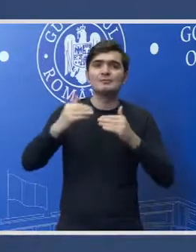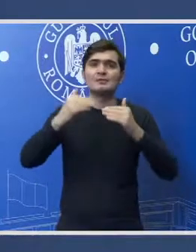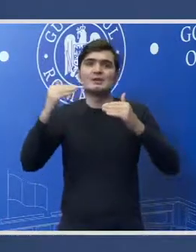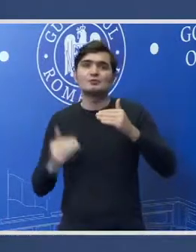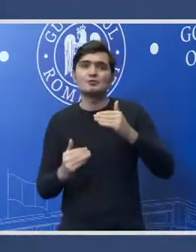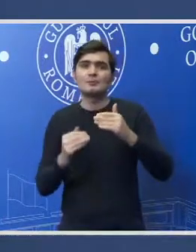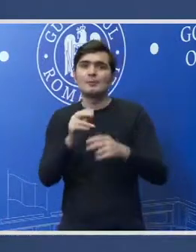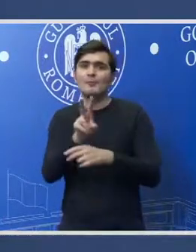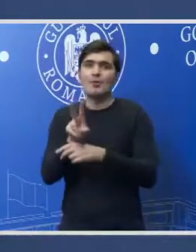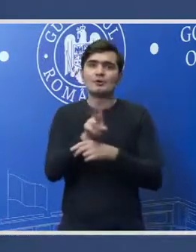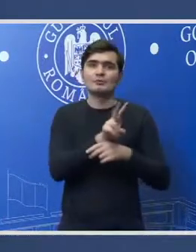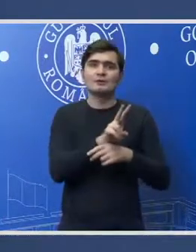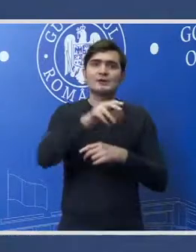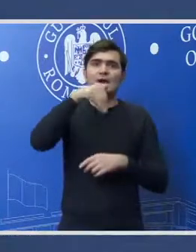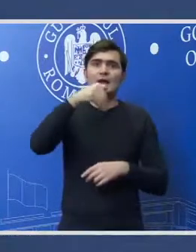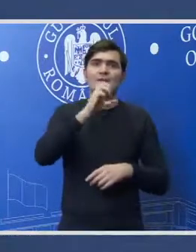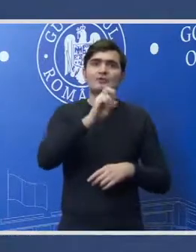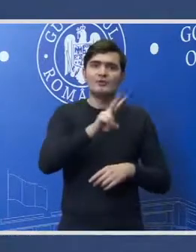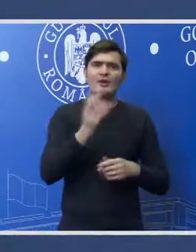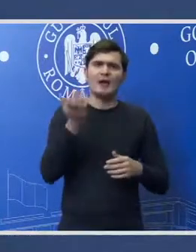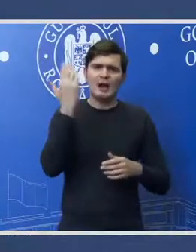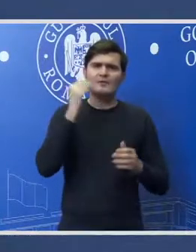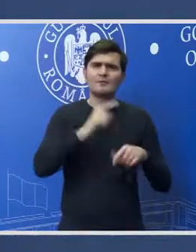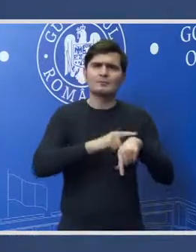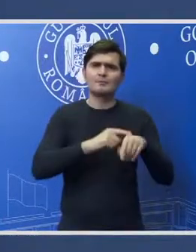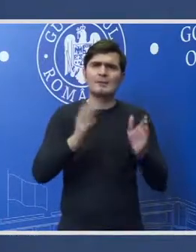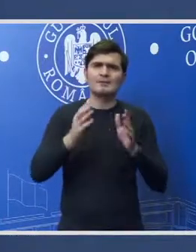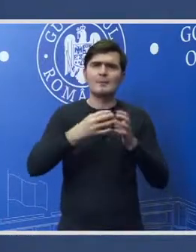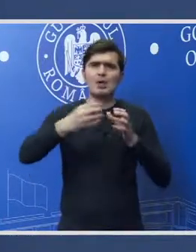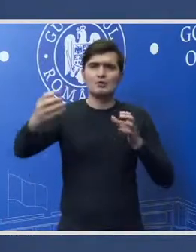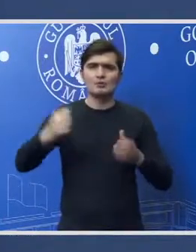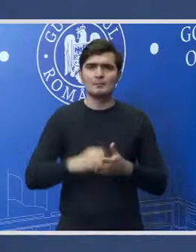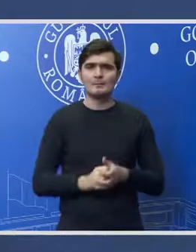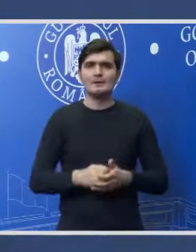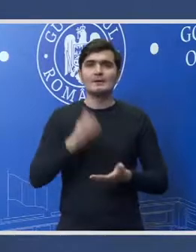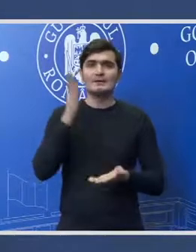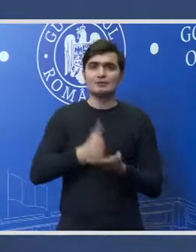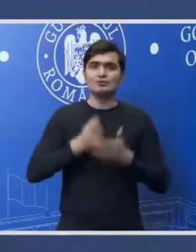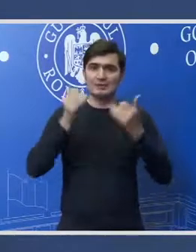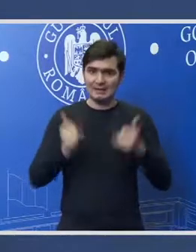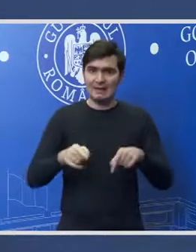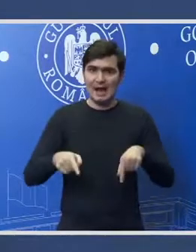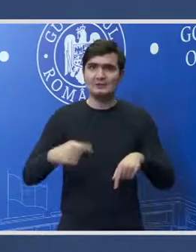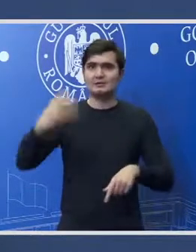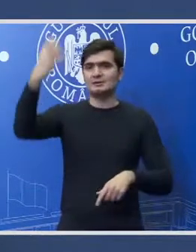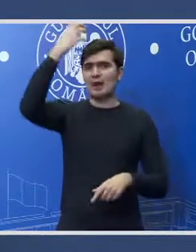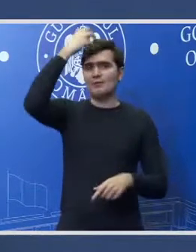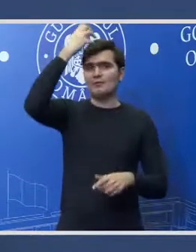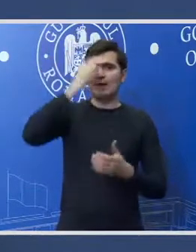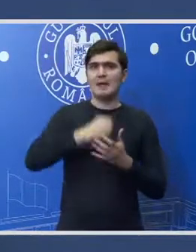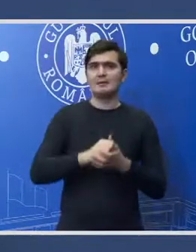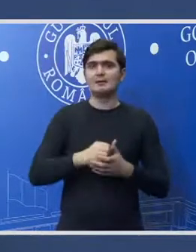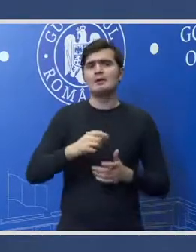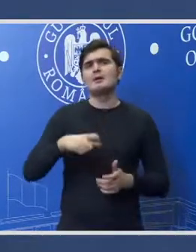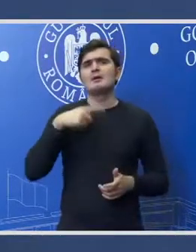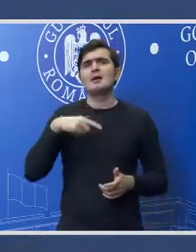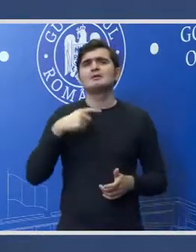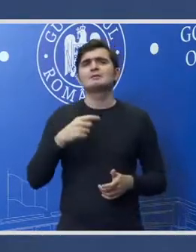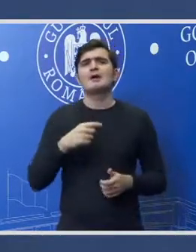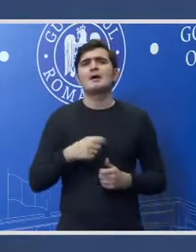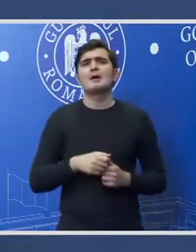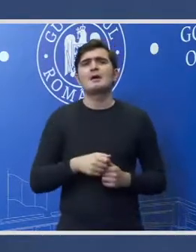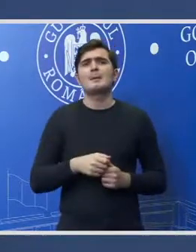monitorizare pe termen lung de care a beneficiat România în egală măsură decizia de astăzi a guvernului este o